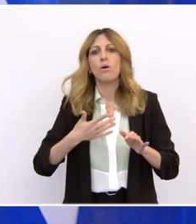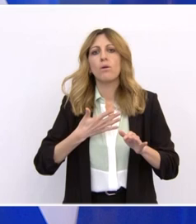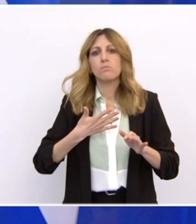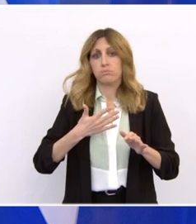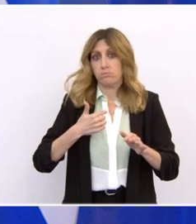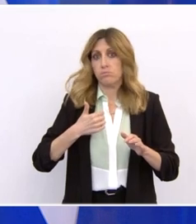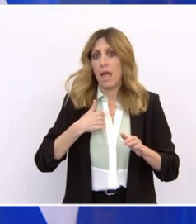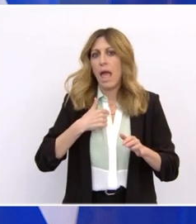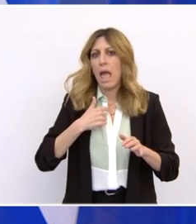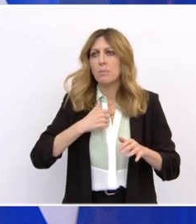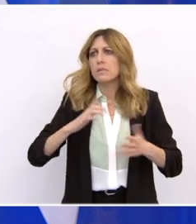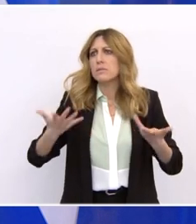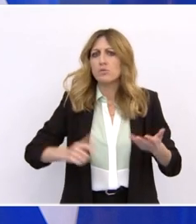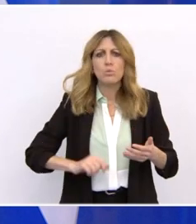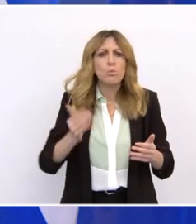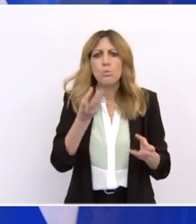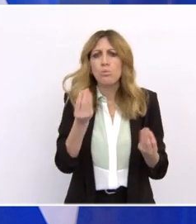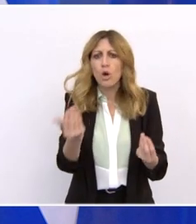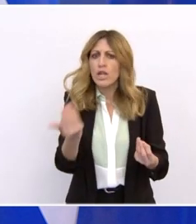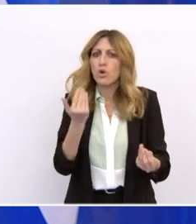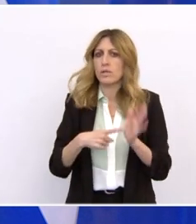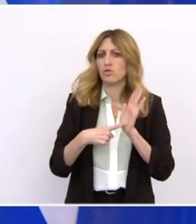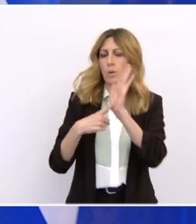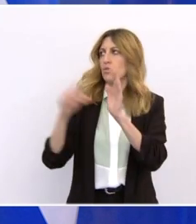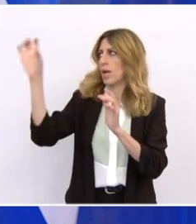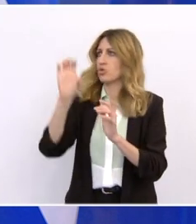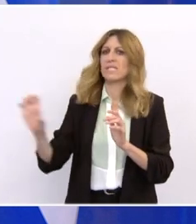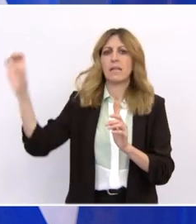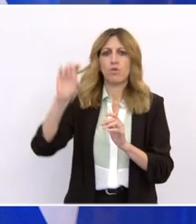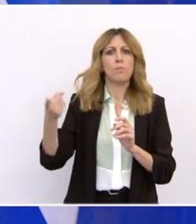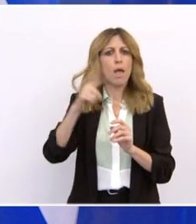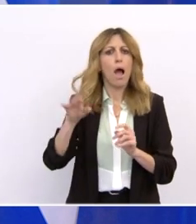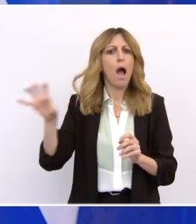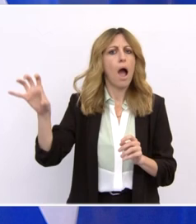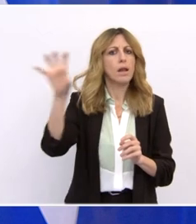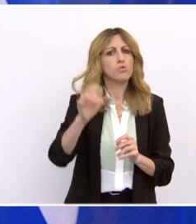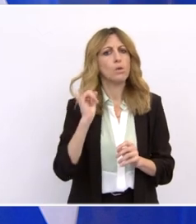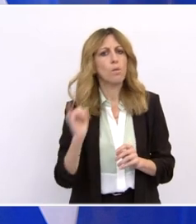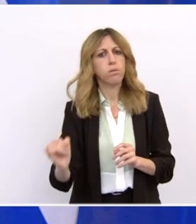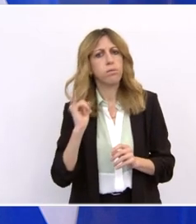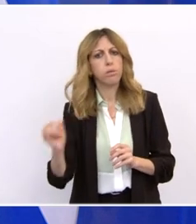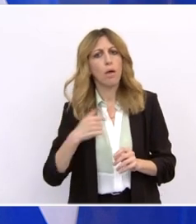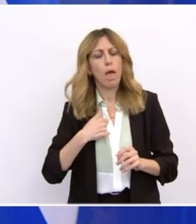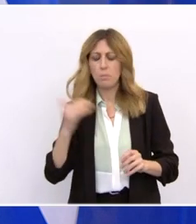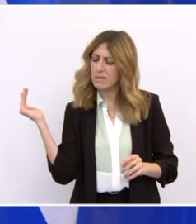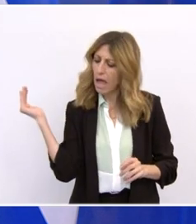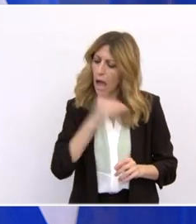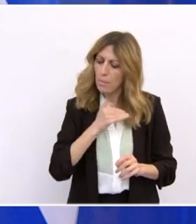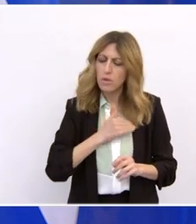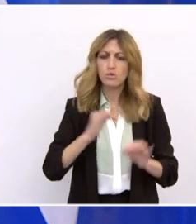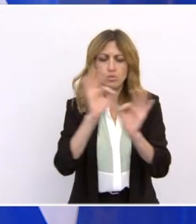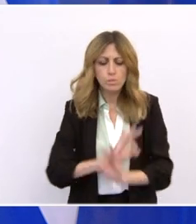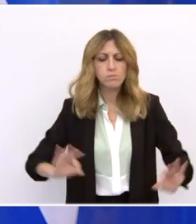στην Ευρώπη το δρόμο προς το αύριο, το Εθνικό Σχέδιο Ανθεκτικότητας και Ανάκαμψης.